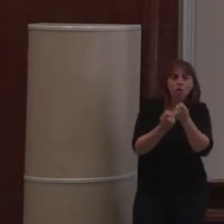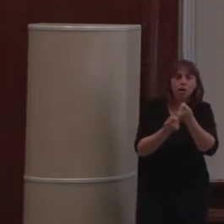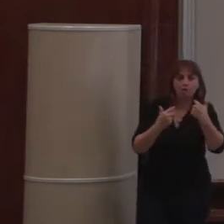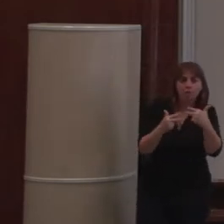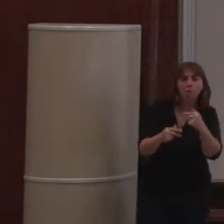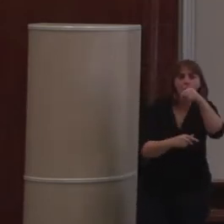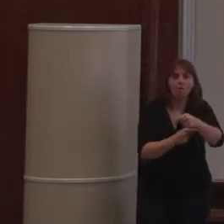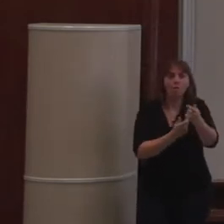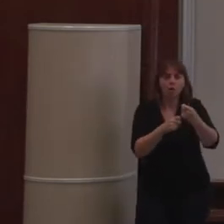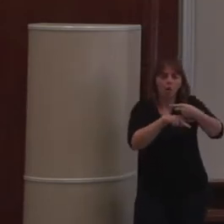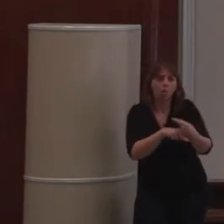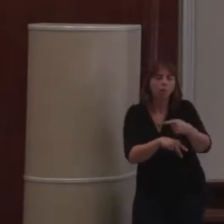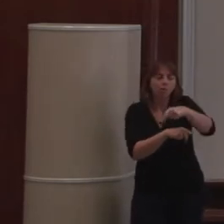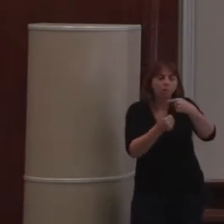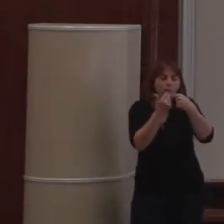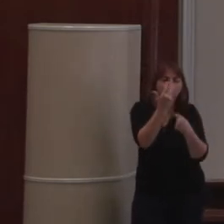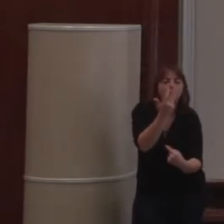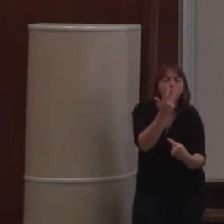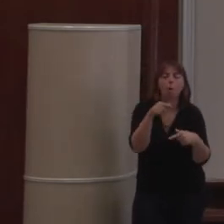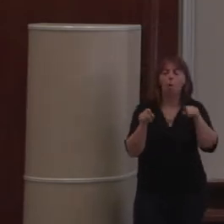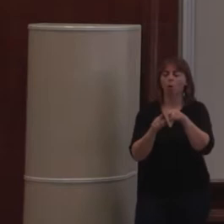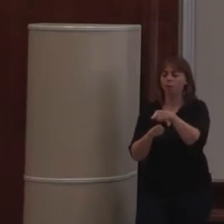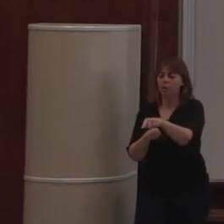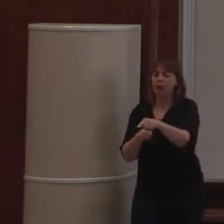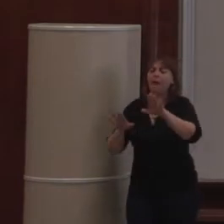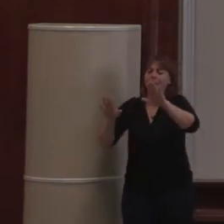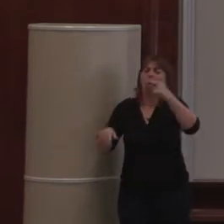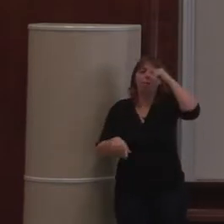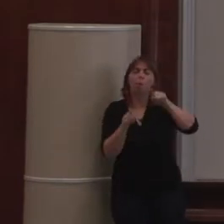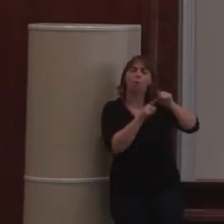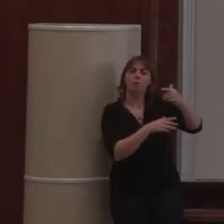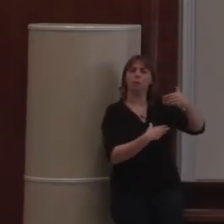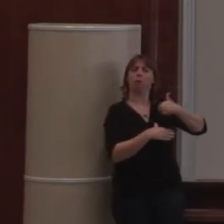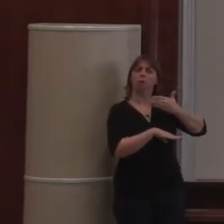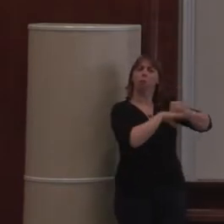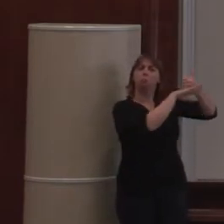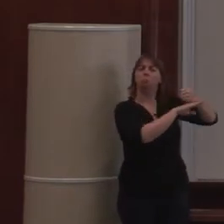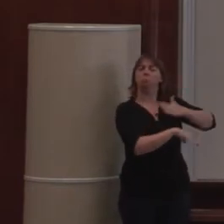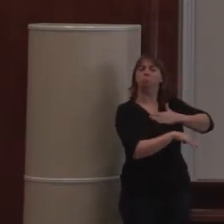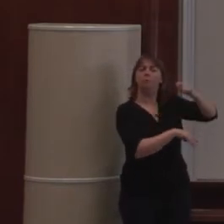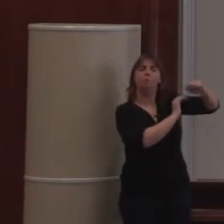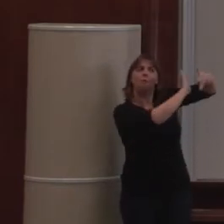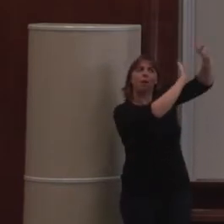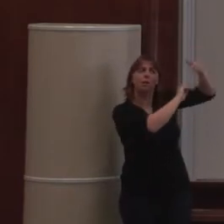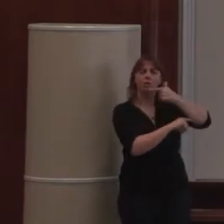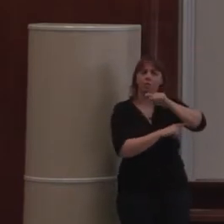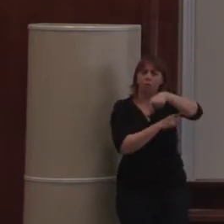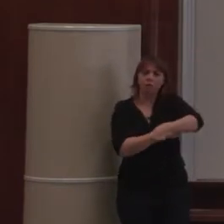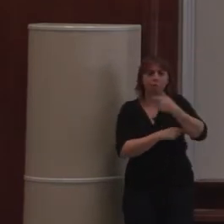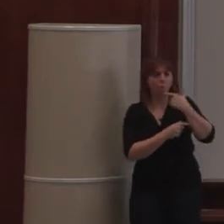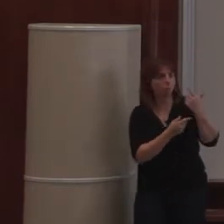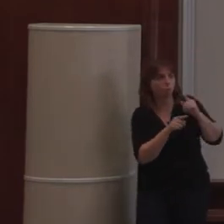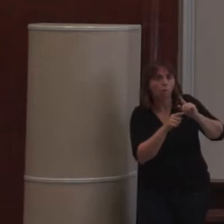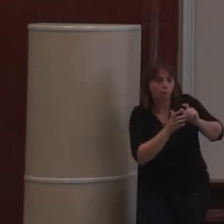pas la publier tout de suite, parce qu'il faut d'abord que mon directeur soit d'accord. Donc, il faut un workflow de validation. Bon, on peut faire un workflow. Un workflow, c'est quand même un composant